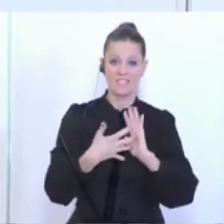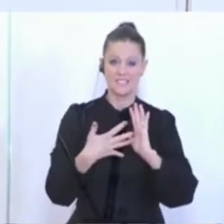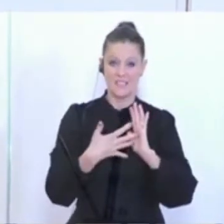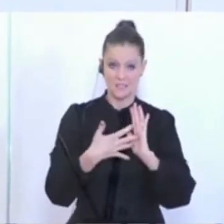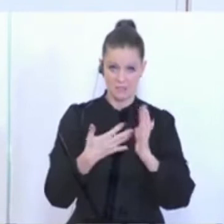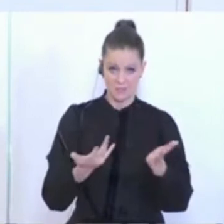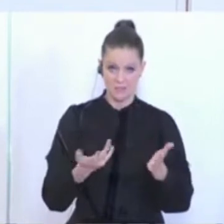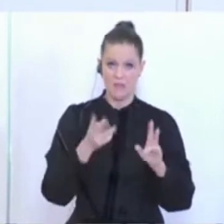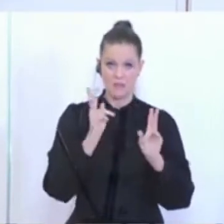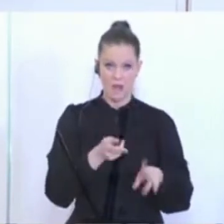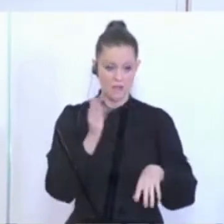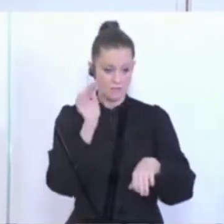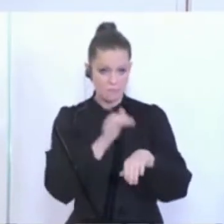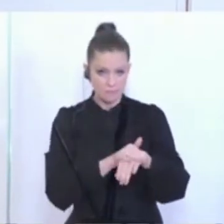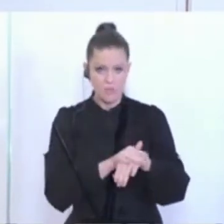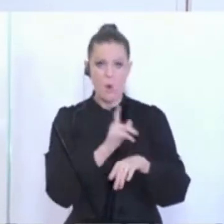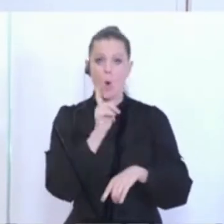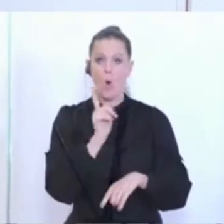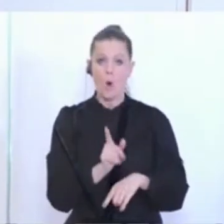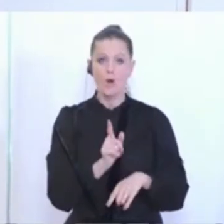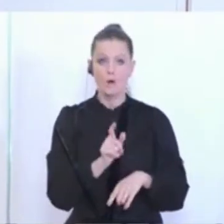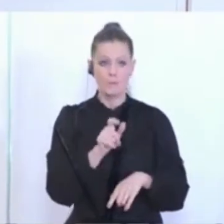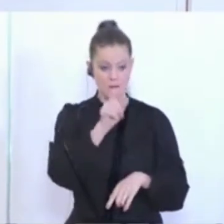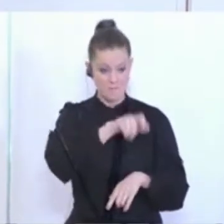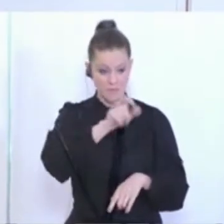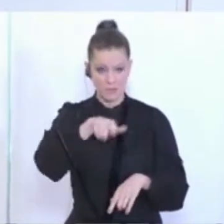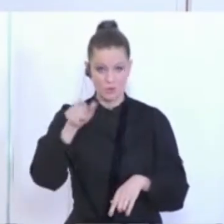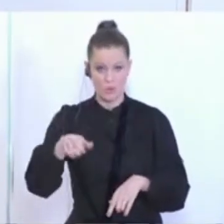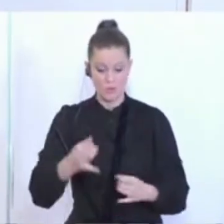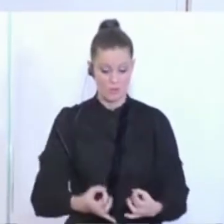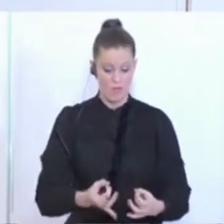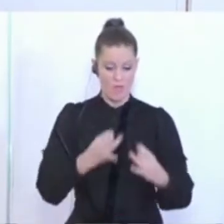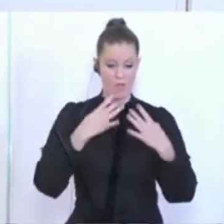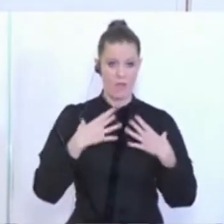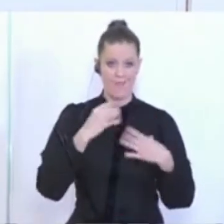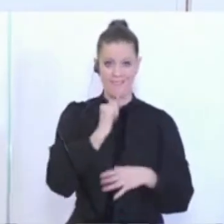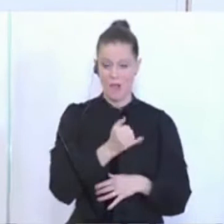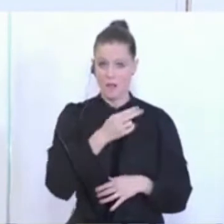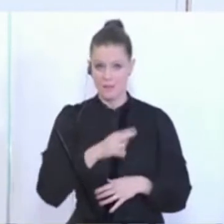Art, wo man erkennen könnte, ob jemand infiziert ist oder nicht.